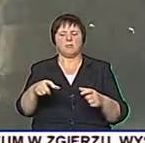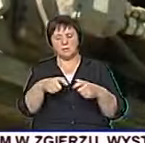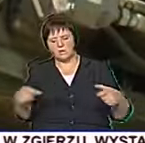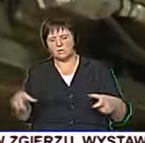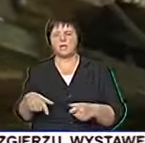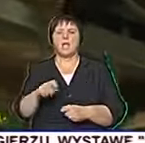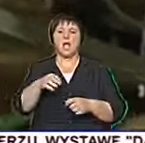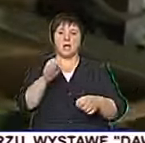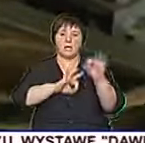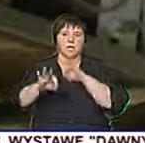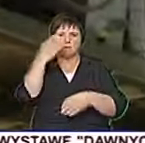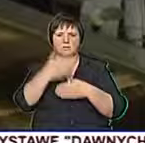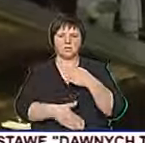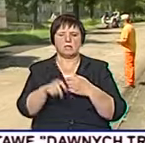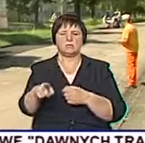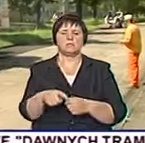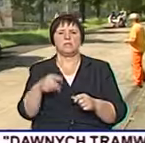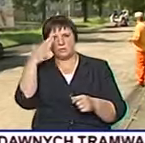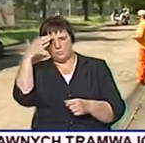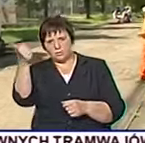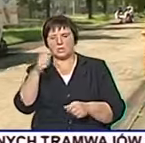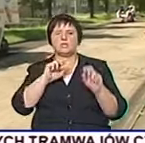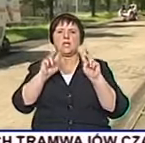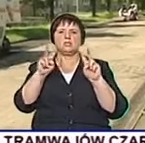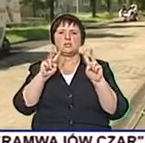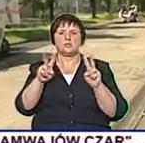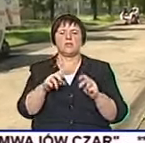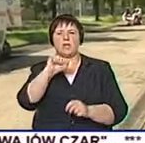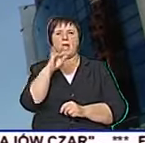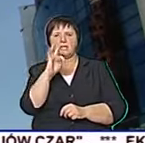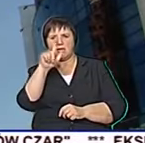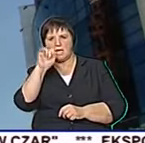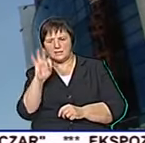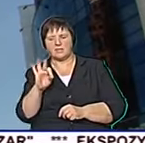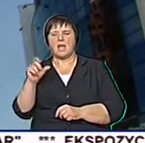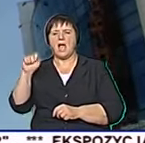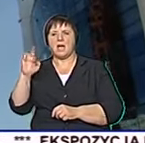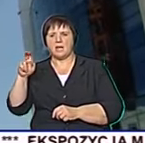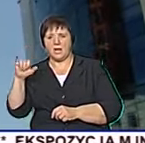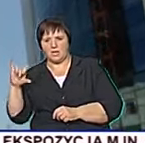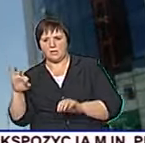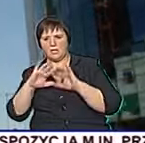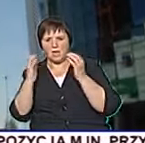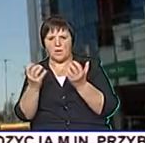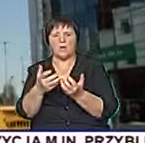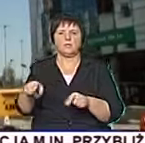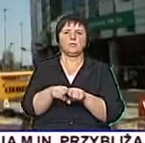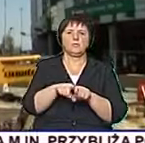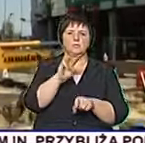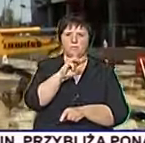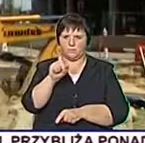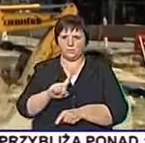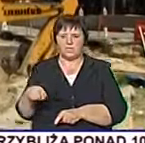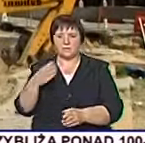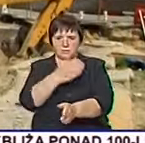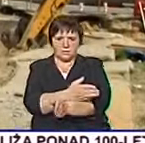zakończyć przed rozpoczęciem Mistrzostw Świata w Siatkówce, które będą rozgrywane w Atlas Arenie. Do zmian trzeba przyzwyczaić się także na trasie WZ. Zamknięte